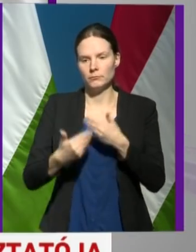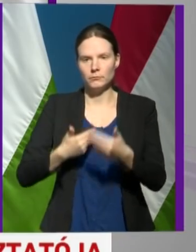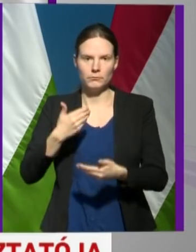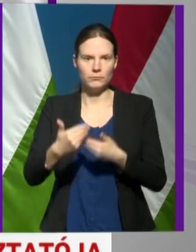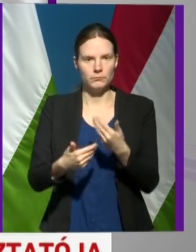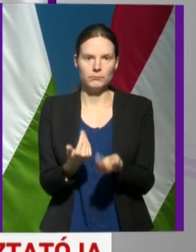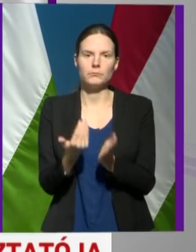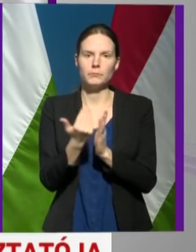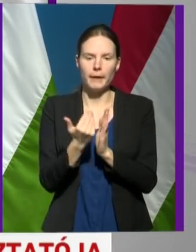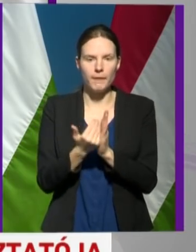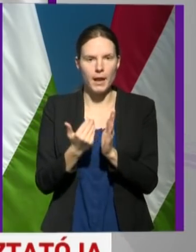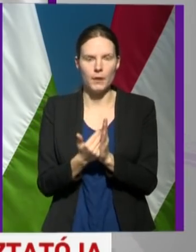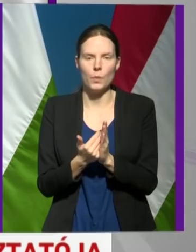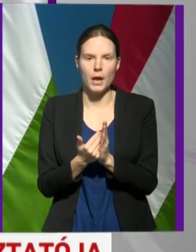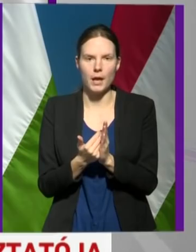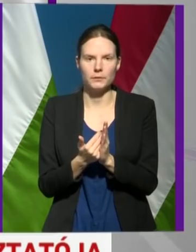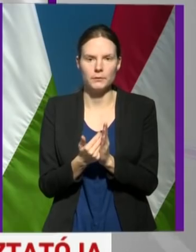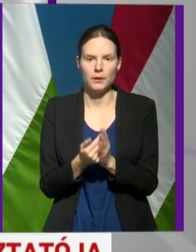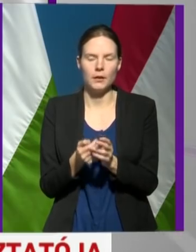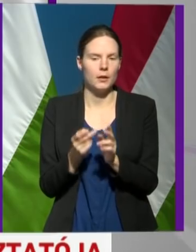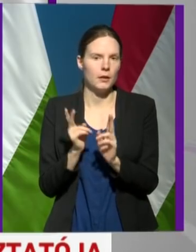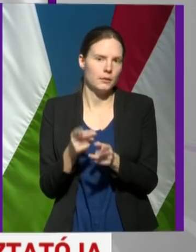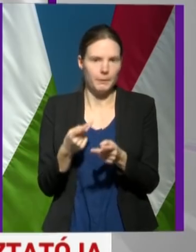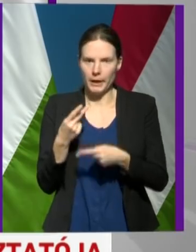megfelelően sem kellene vizsgálnunk.